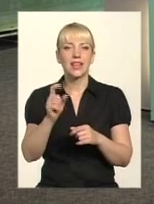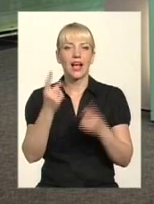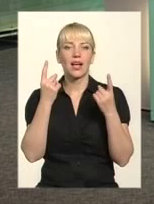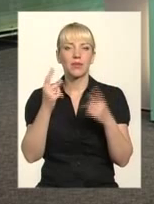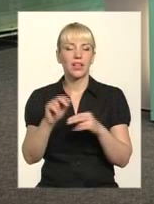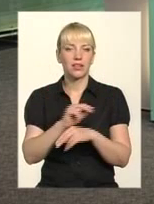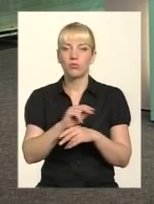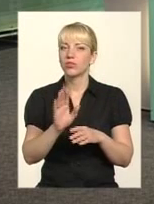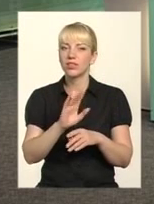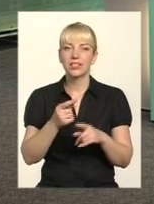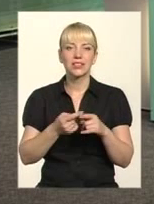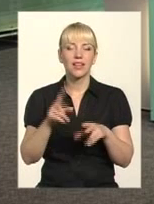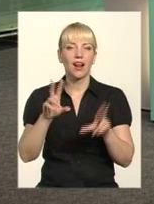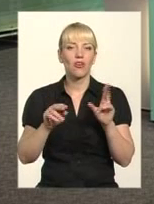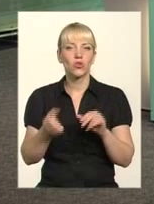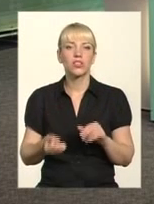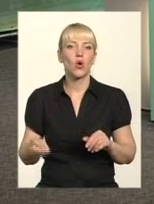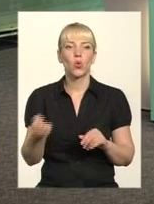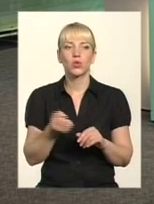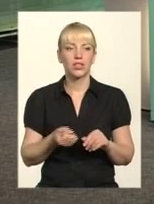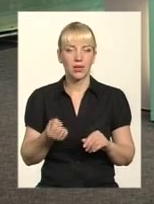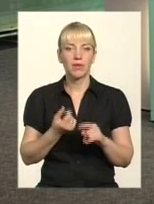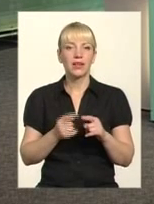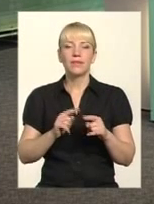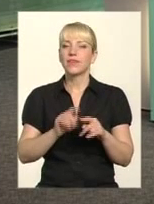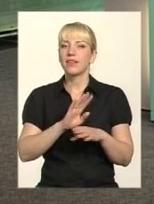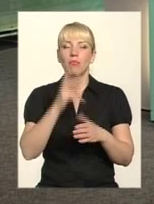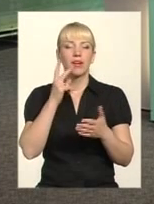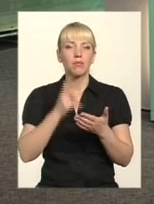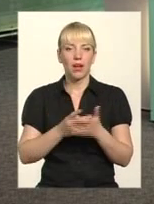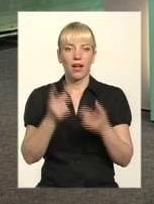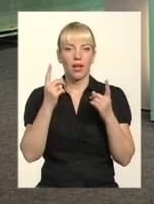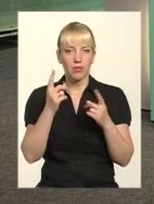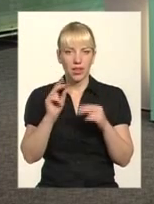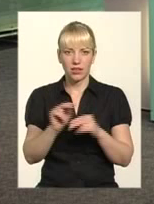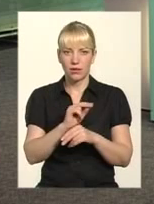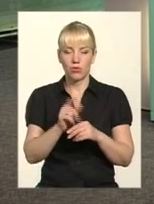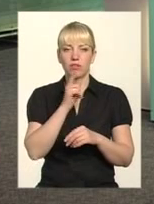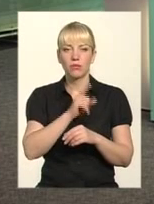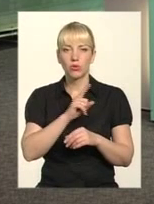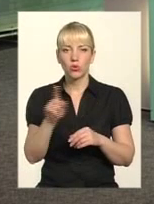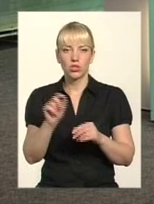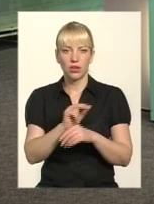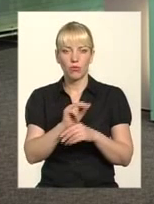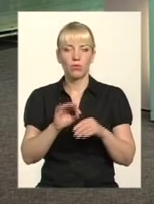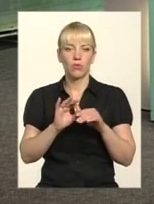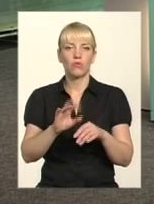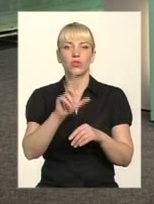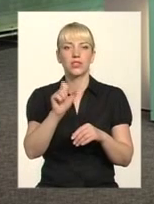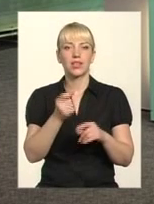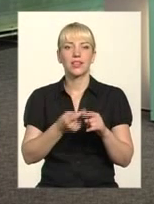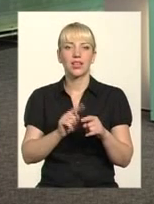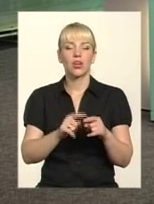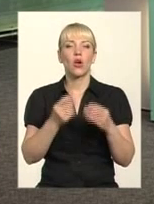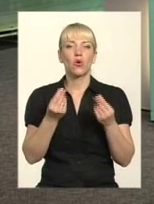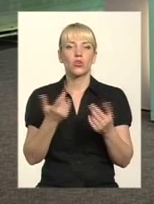входить утримання. Все. Тобто, не передбачено. Капітальний і поточний ремонт проводиться за рахунок тих коштів,